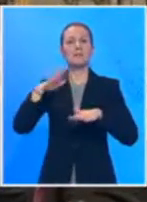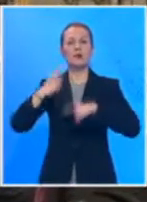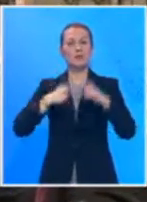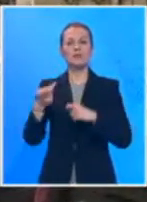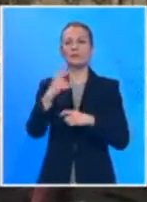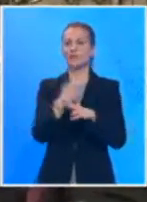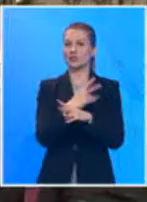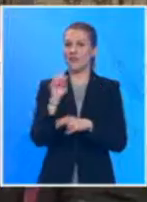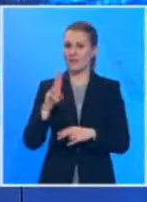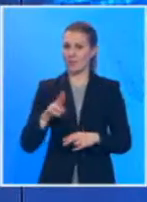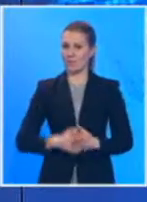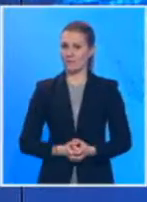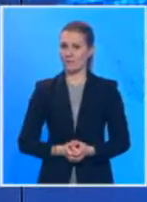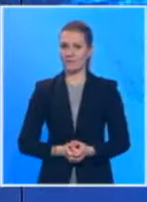EU.